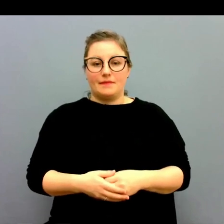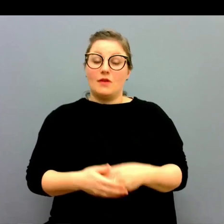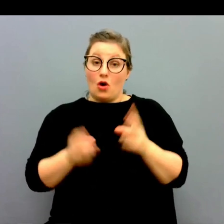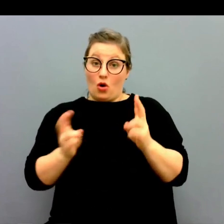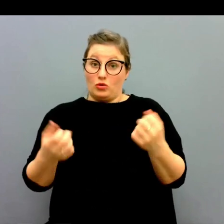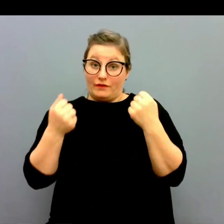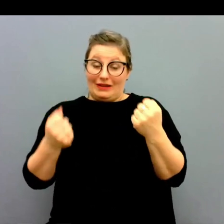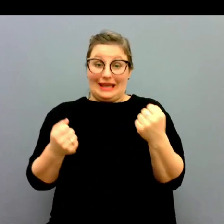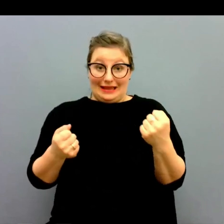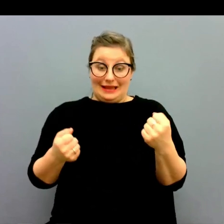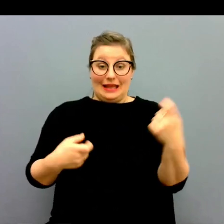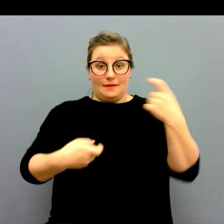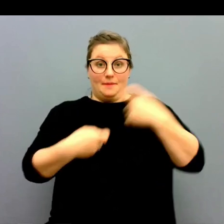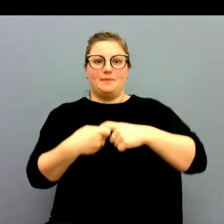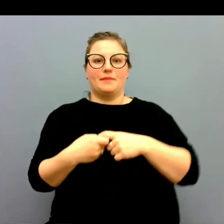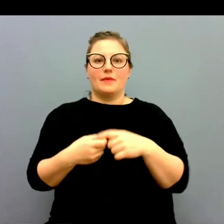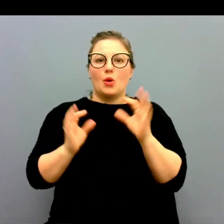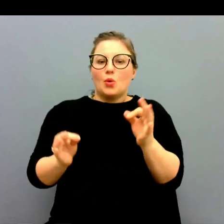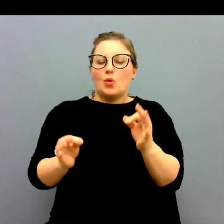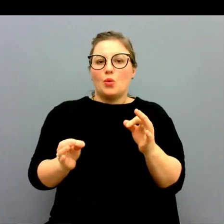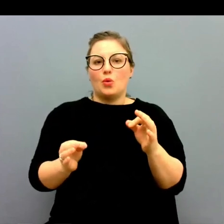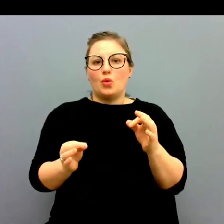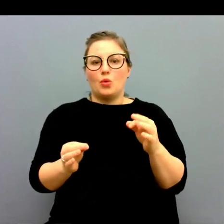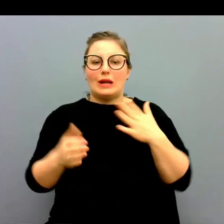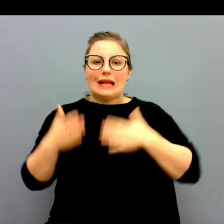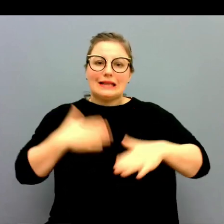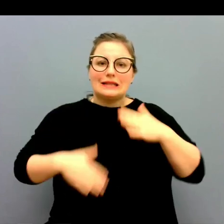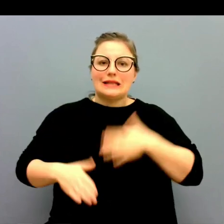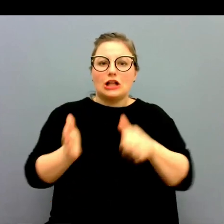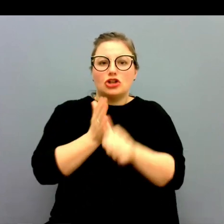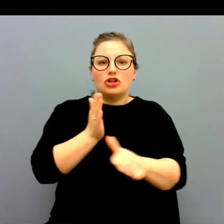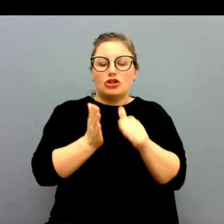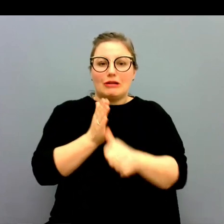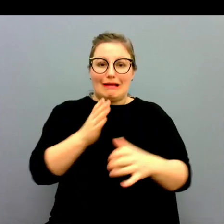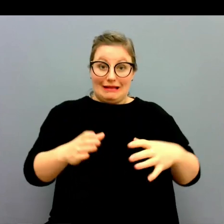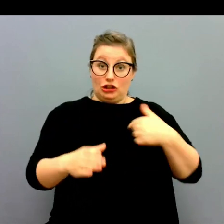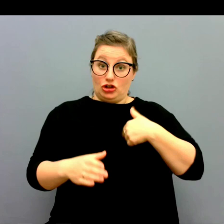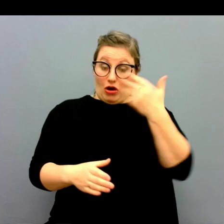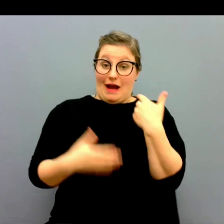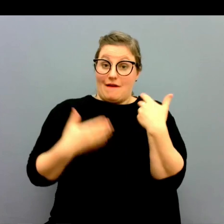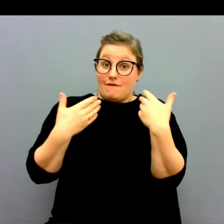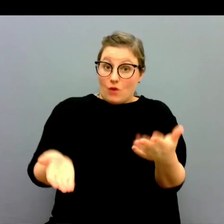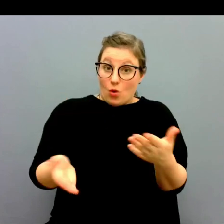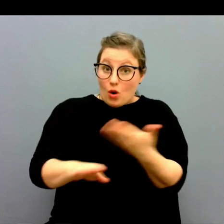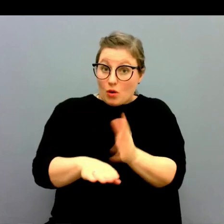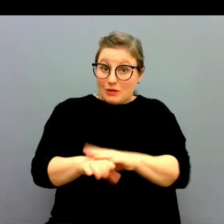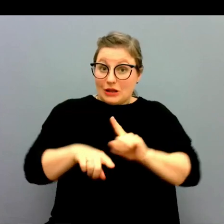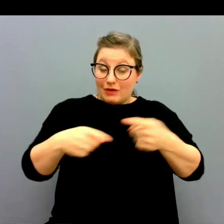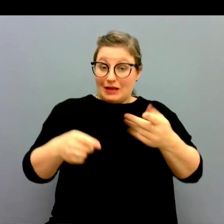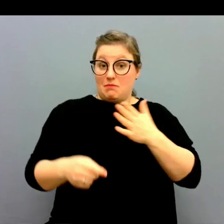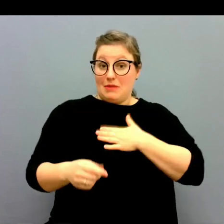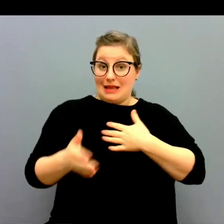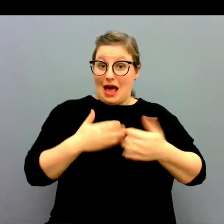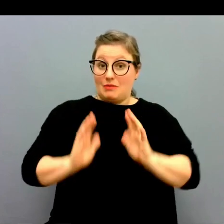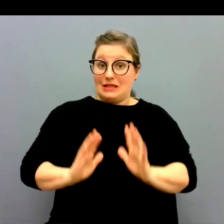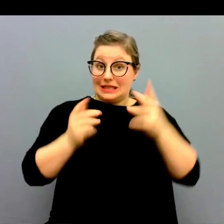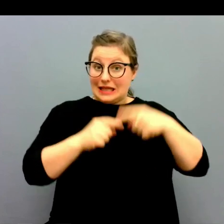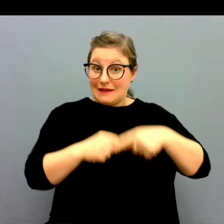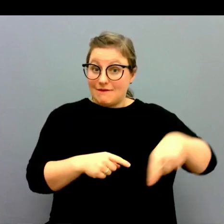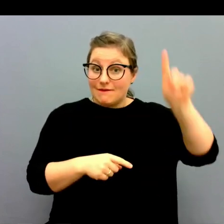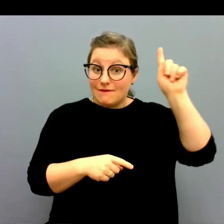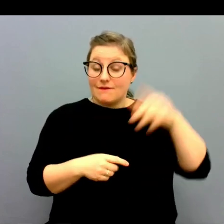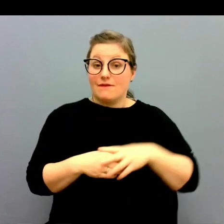och det är ju en viktig del i attraktiviteten också. Att kunna få kompetensutveckling under sitt arbetsliv.